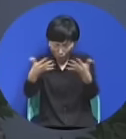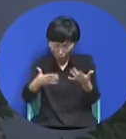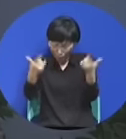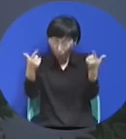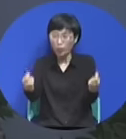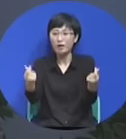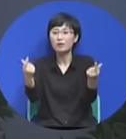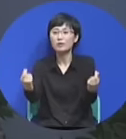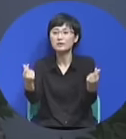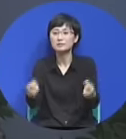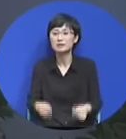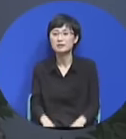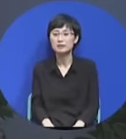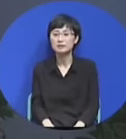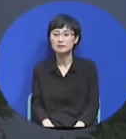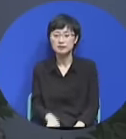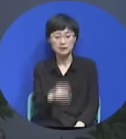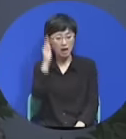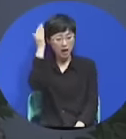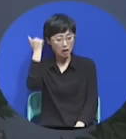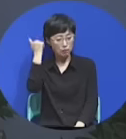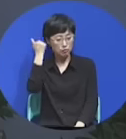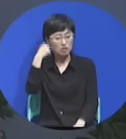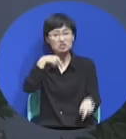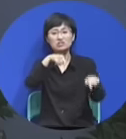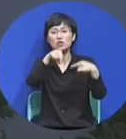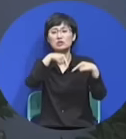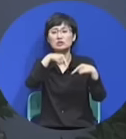그래서 어떻게 해야 될 것이냐 앞으로요.